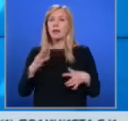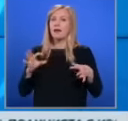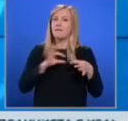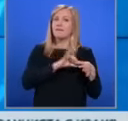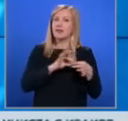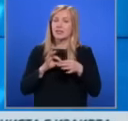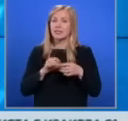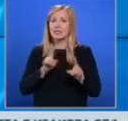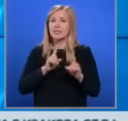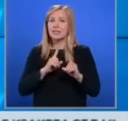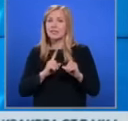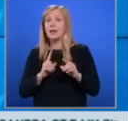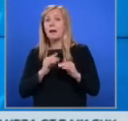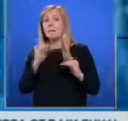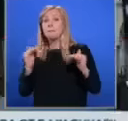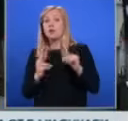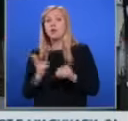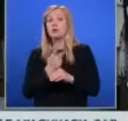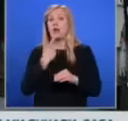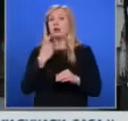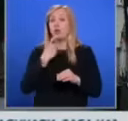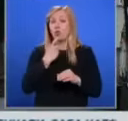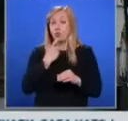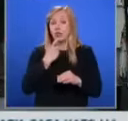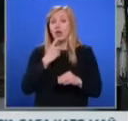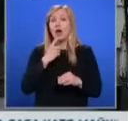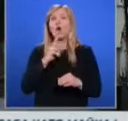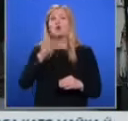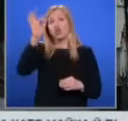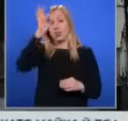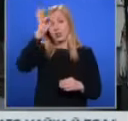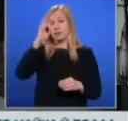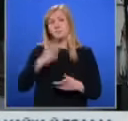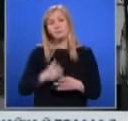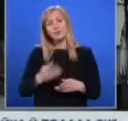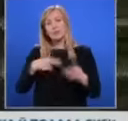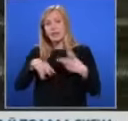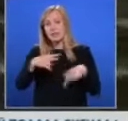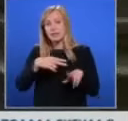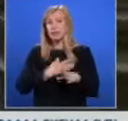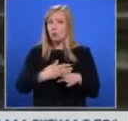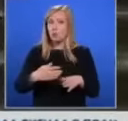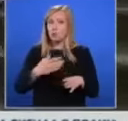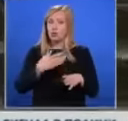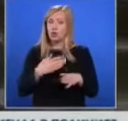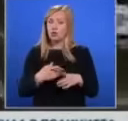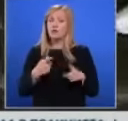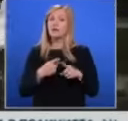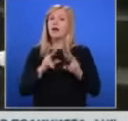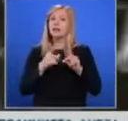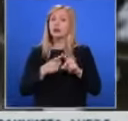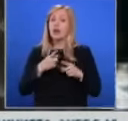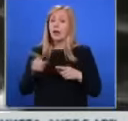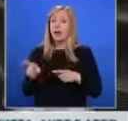връзка с непълнолет на своя ученичка. Вече образувано до съдебно производство и разследването продължава, съобщиха за БНТ от